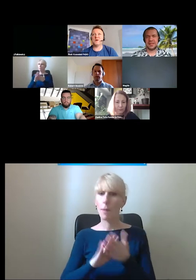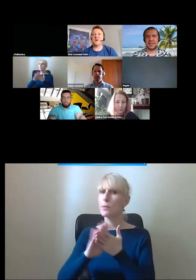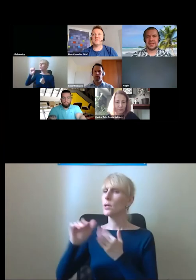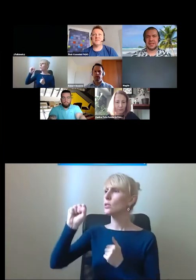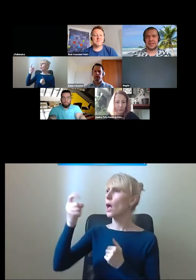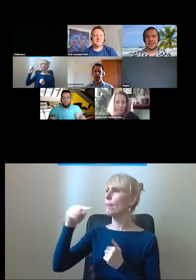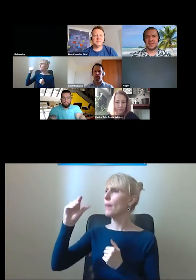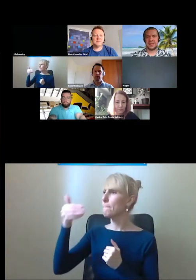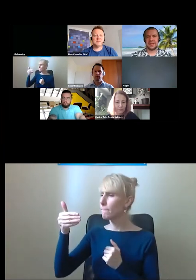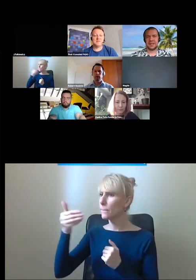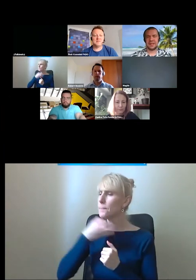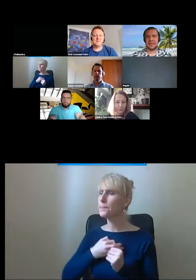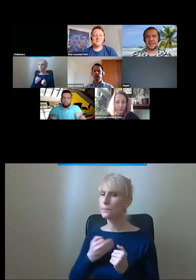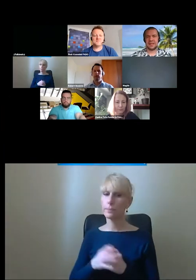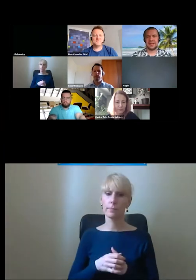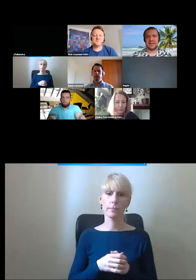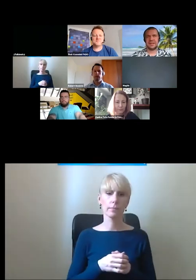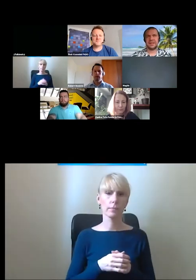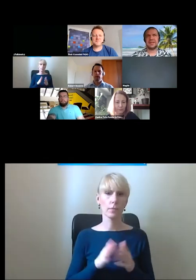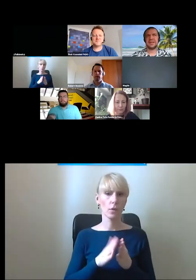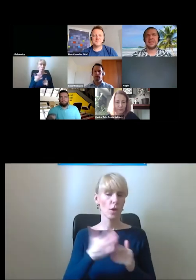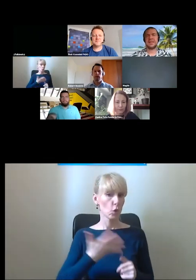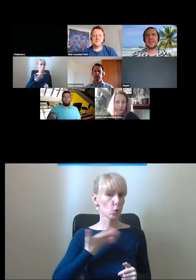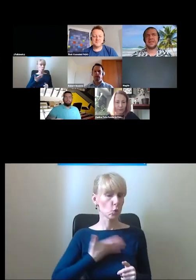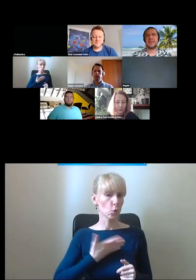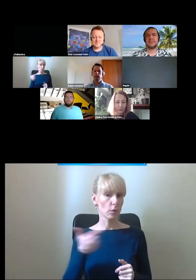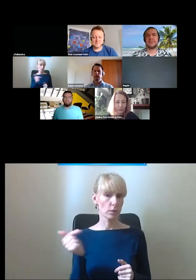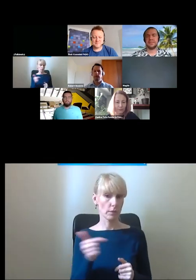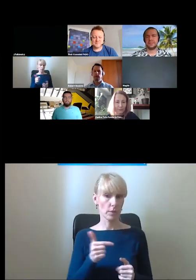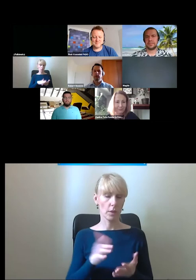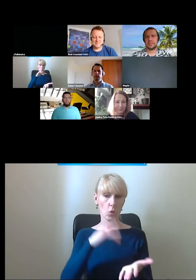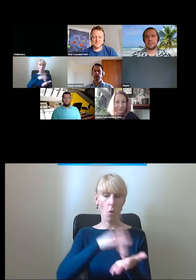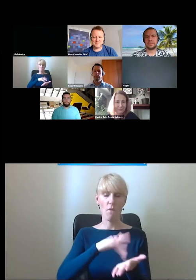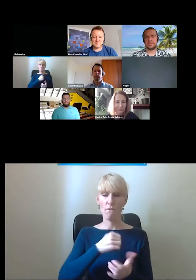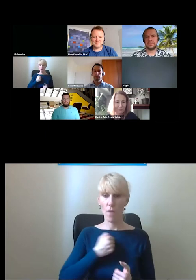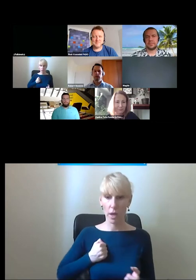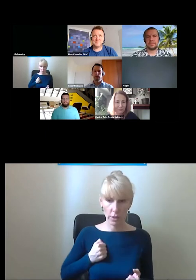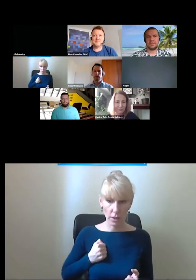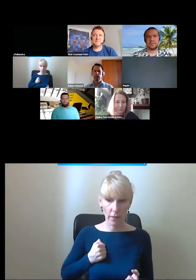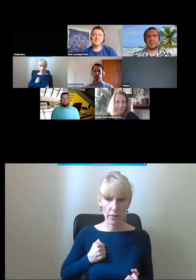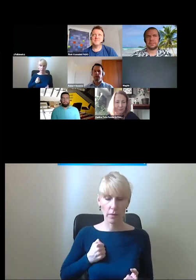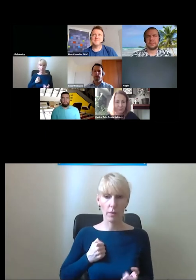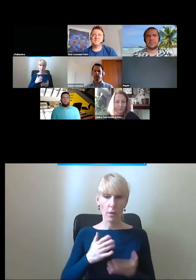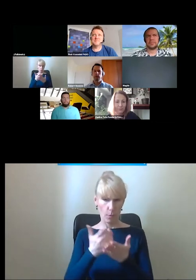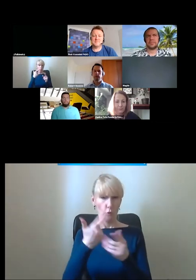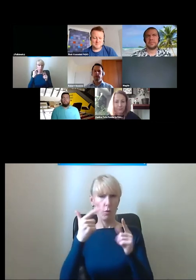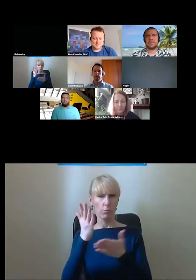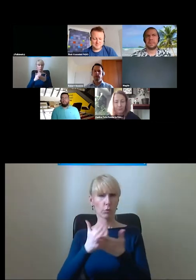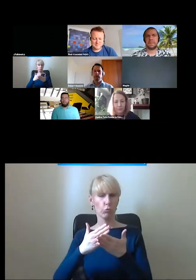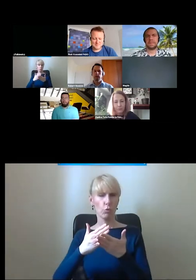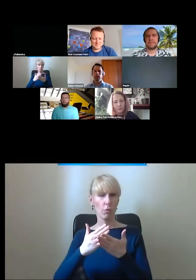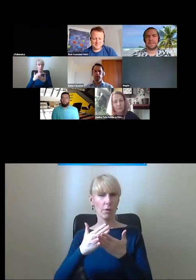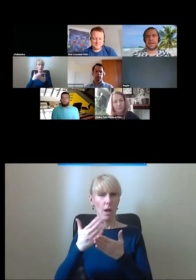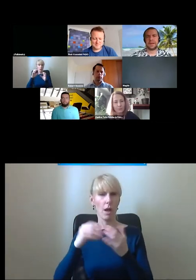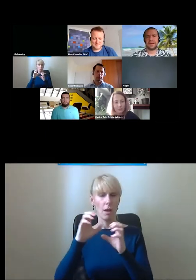potem Sławek. Czuję się w obowiązku, no bo jesteśmy w Warszawie, w drugiej części filmu, aż zacząłem